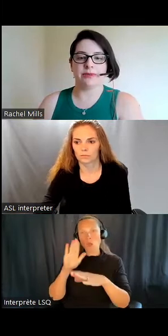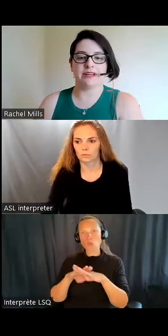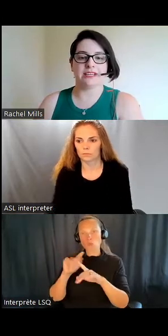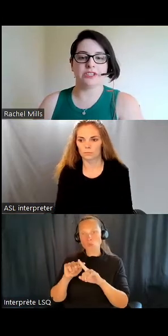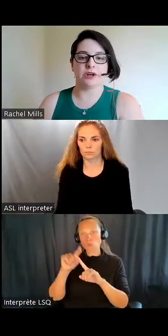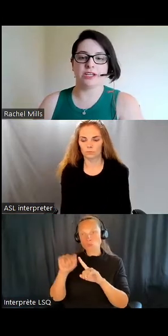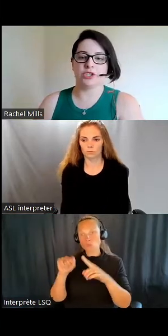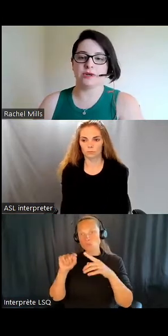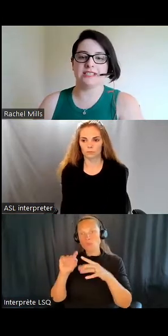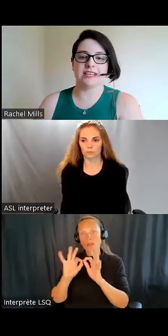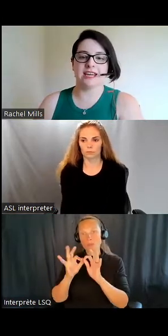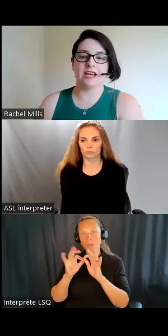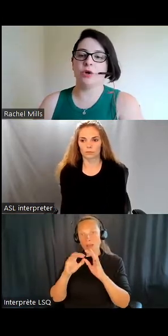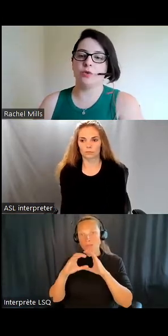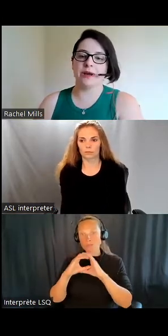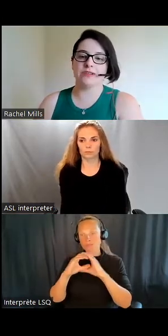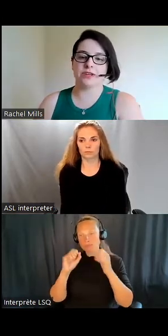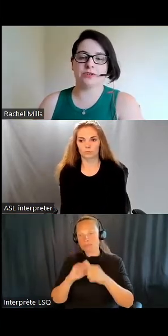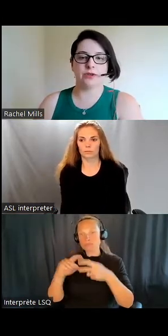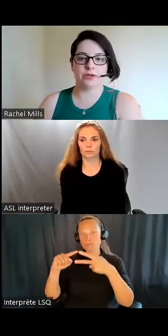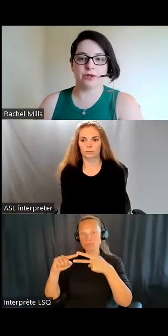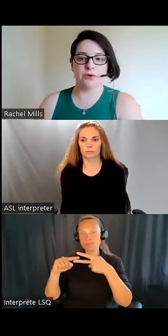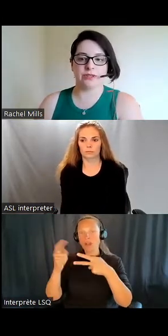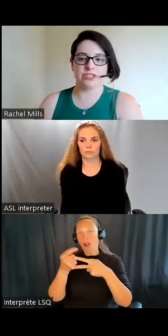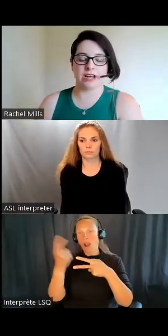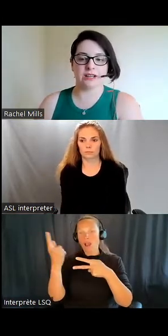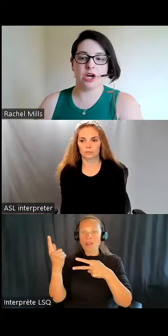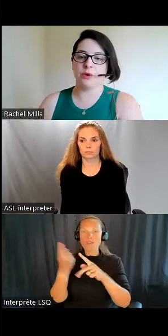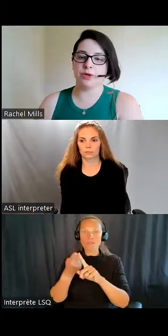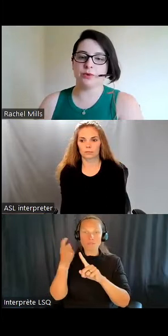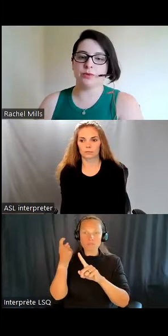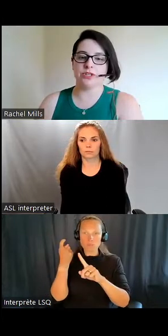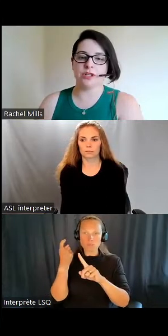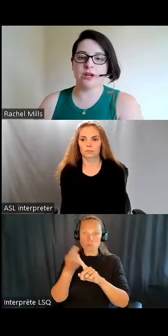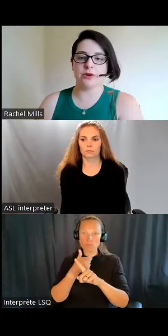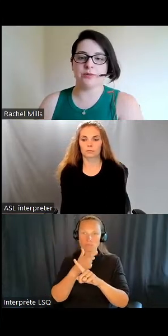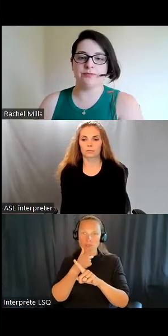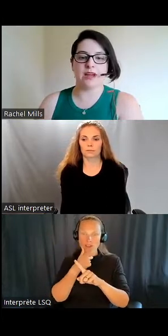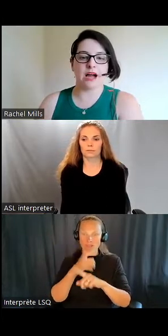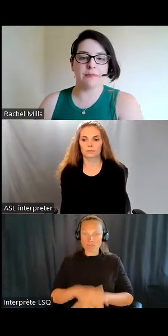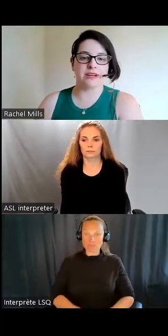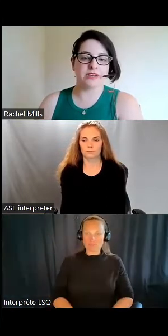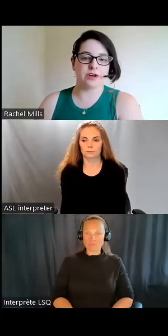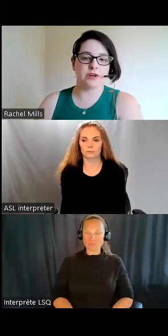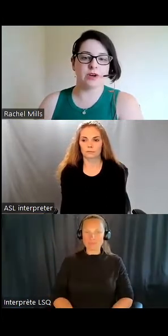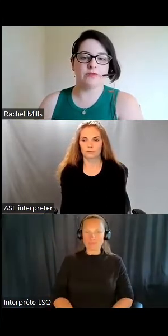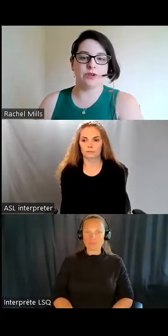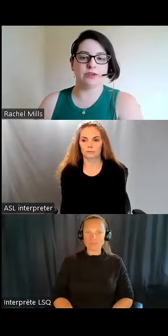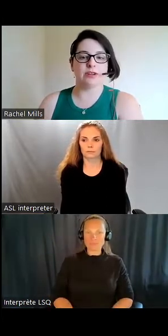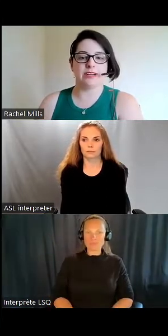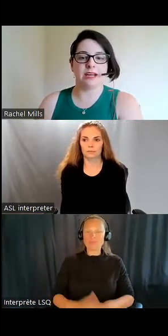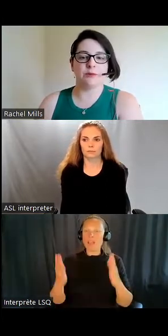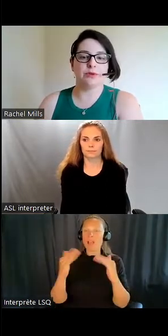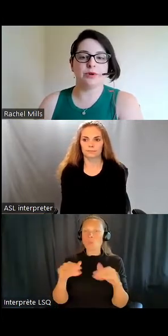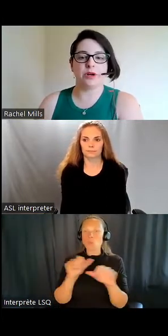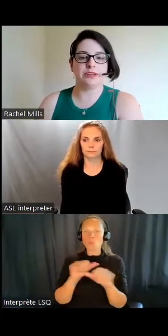Interprétation et choisissez Couper le son de l'audio original, Mute Original Audio. À présent, vous n